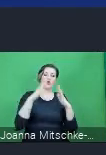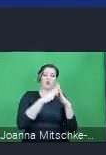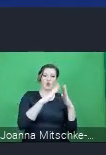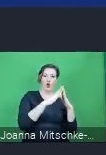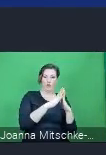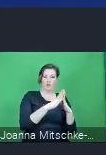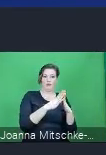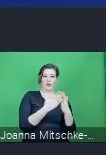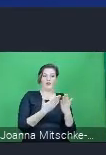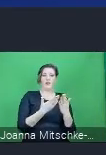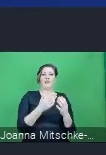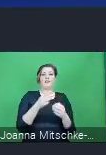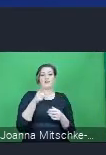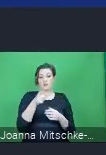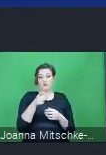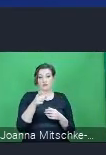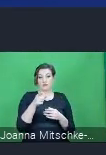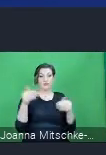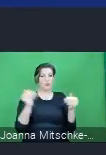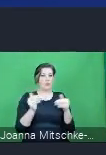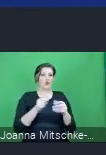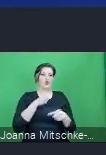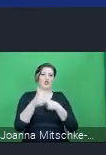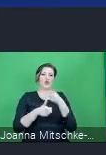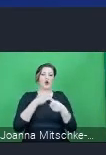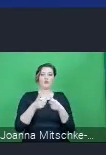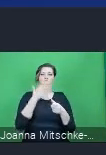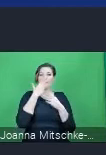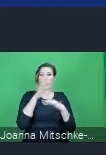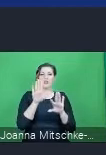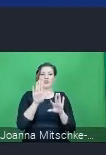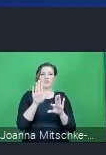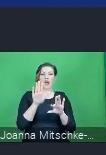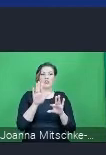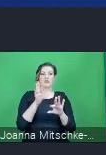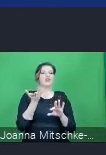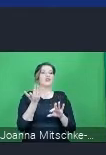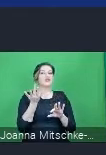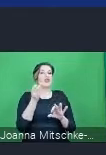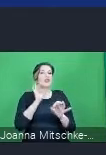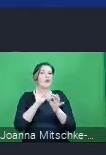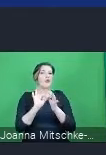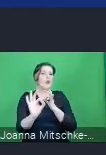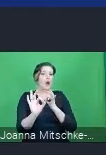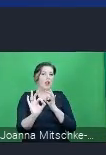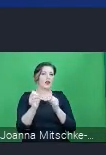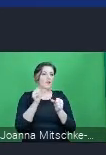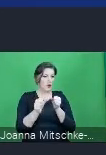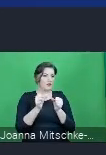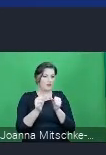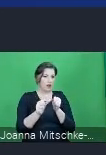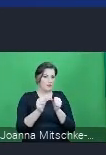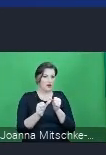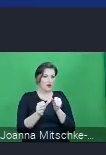budynkach pozwolą także pokazywać i liczyć efektywność energetyczną naszych budynków.